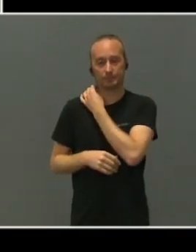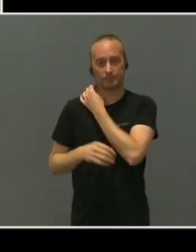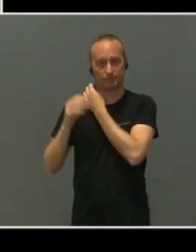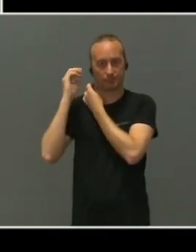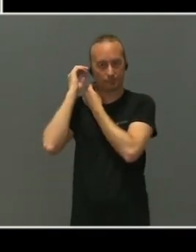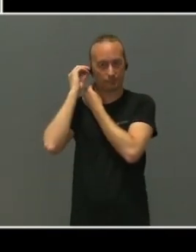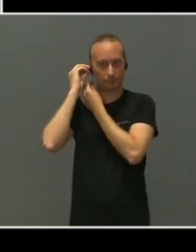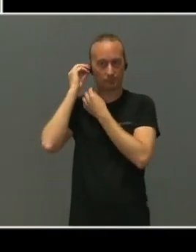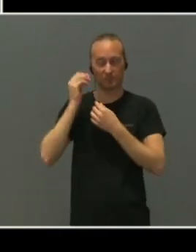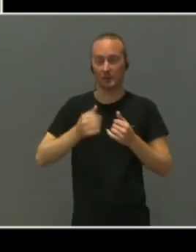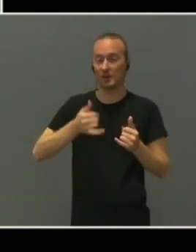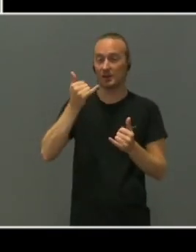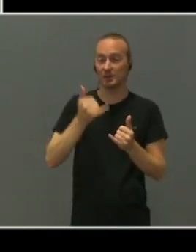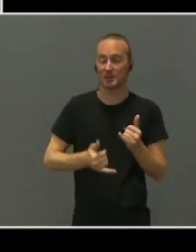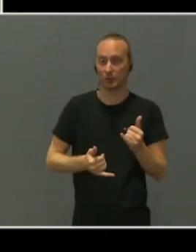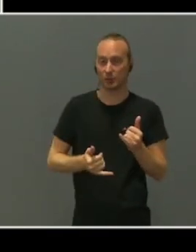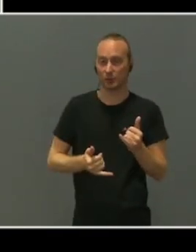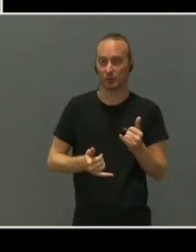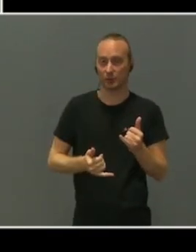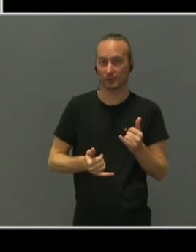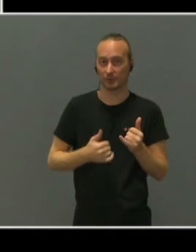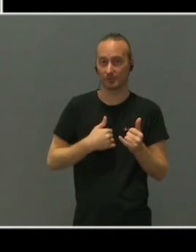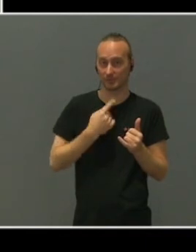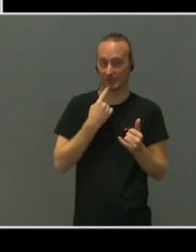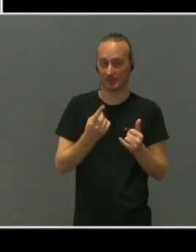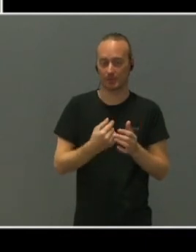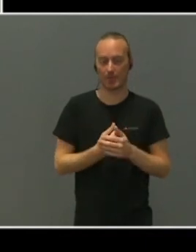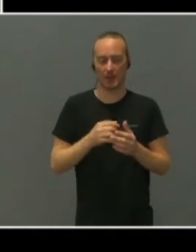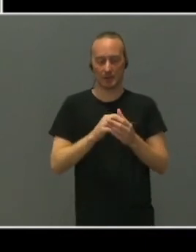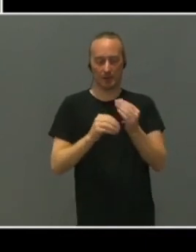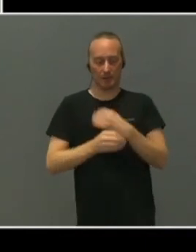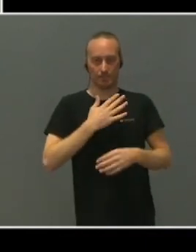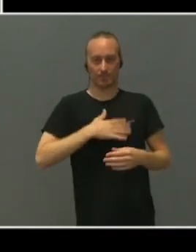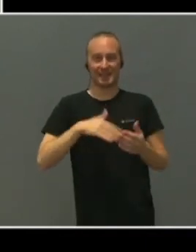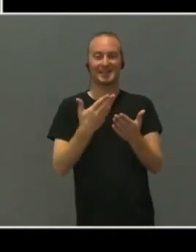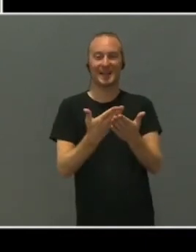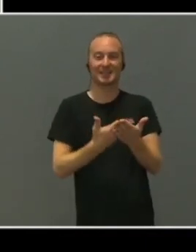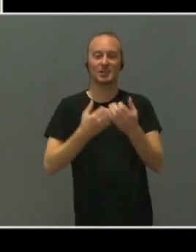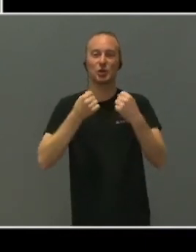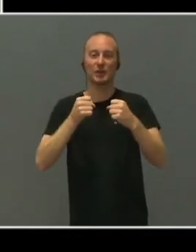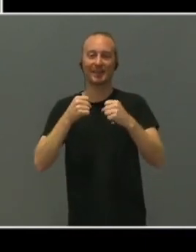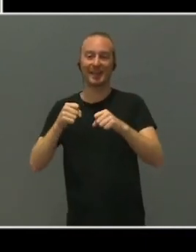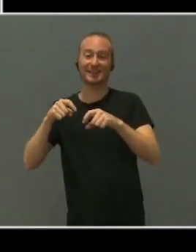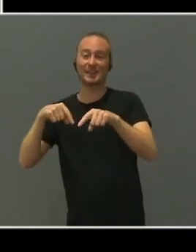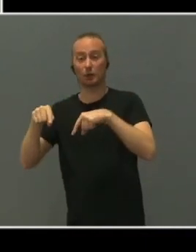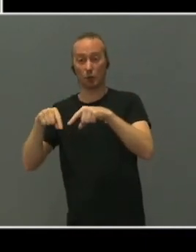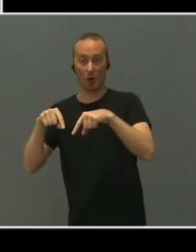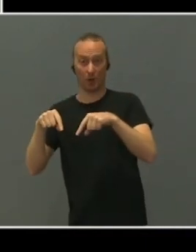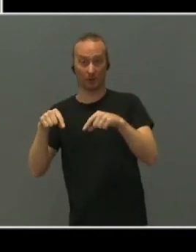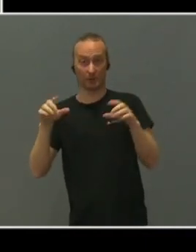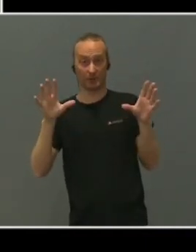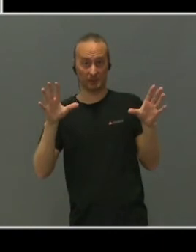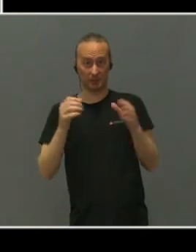Avslutningsvis skal jeg si at Statped er jo et såkalt tjenesteytene direktorat. Og vi er